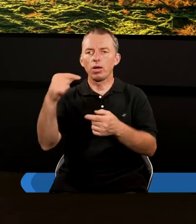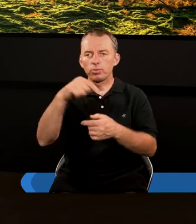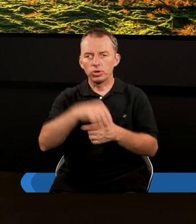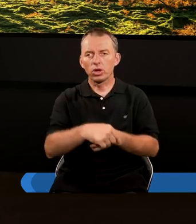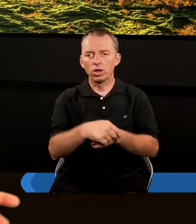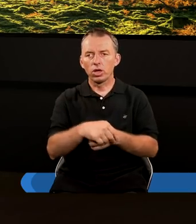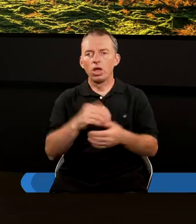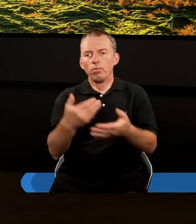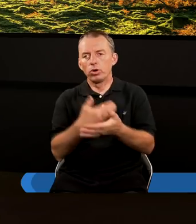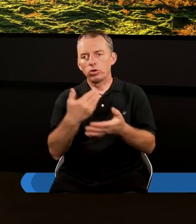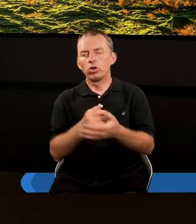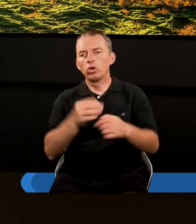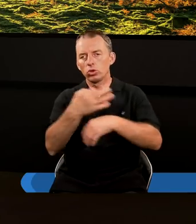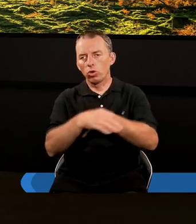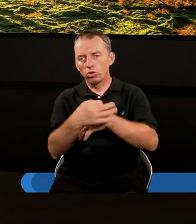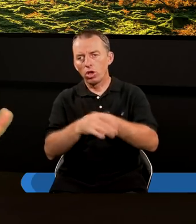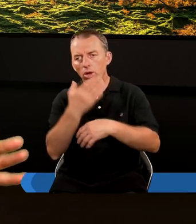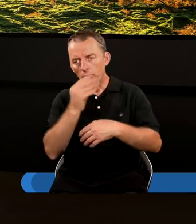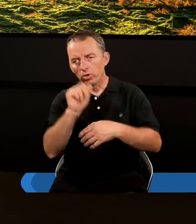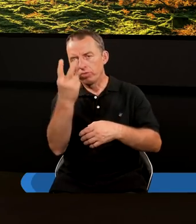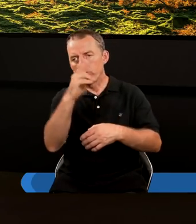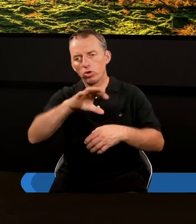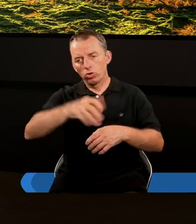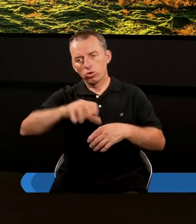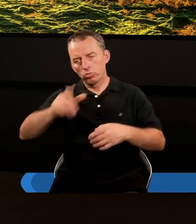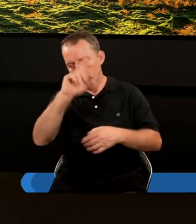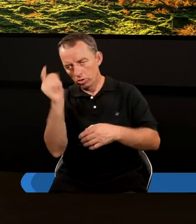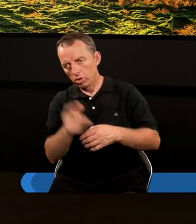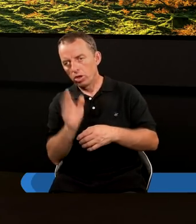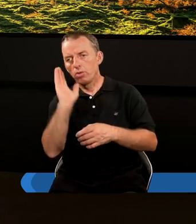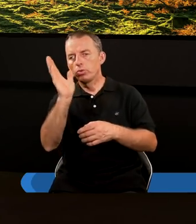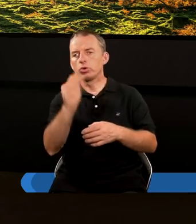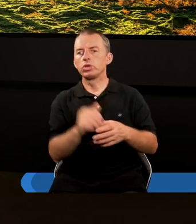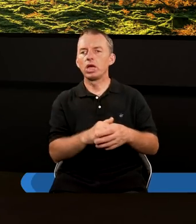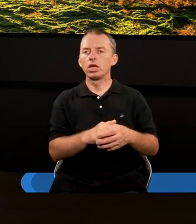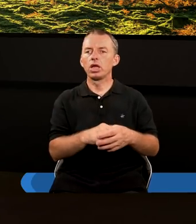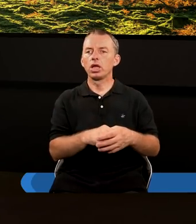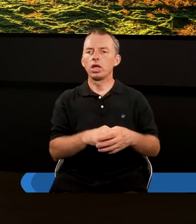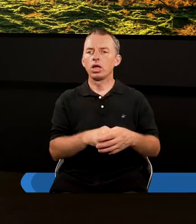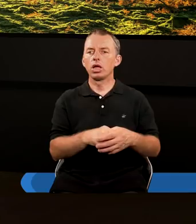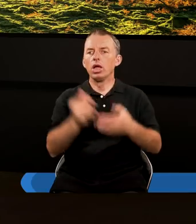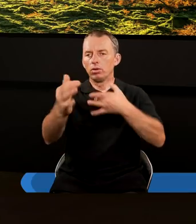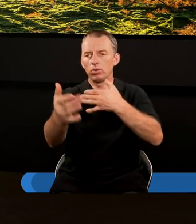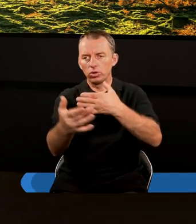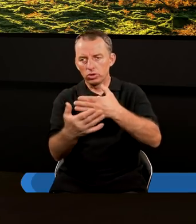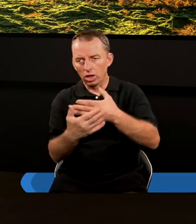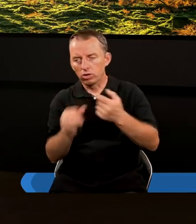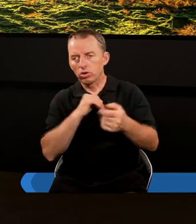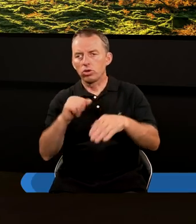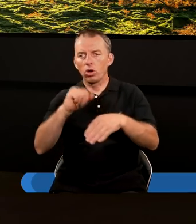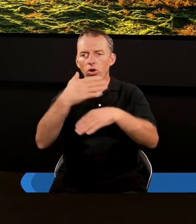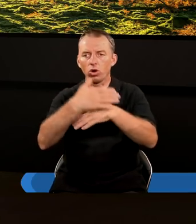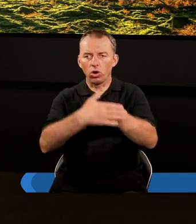W początkowej części naszego studiu mówiliśmy właśnie o tych dwóch grupach ludzi i ich różnej reakcji. Ale zbliżając się do końca